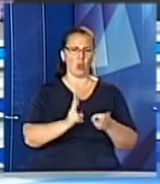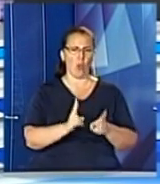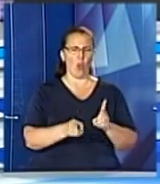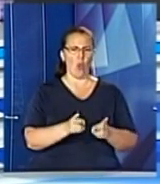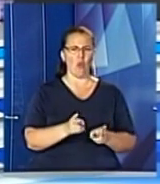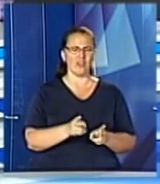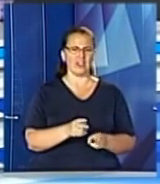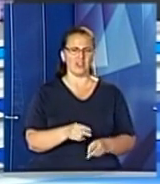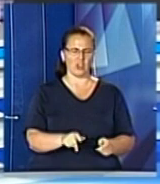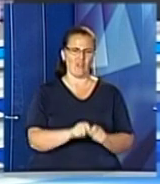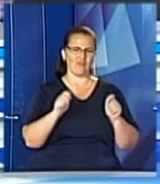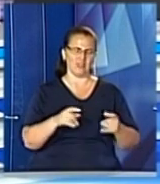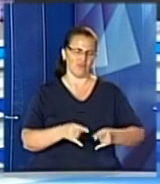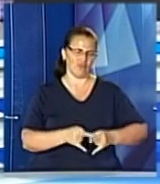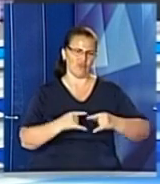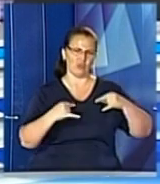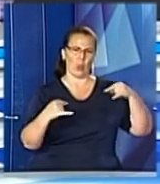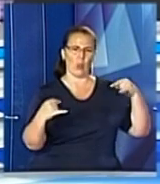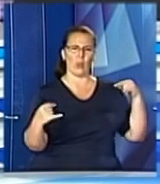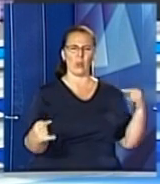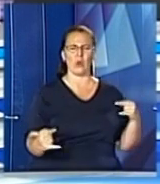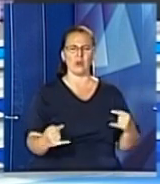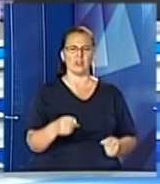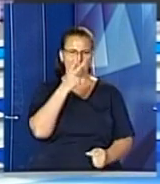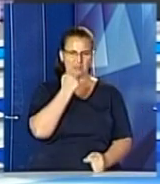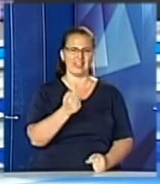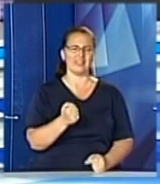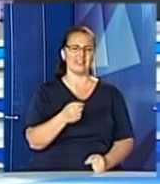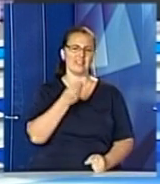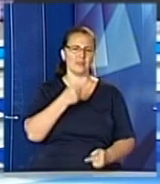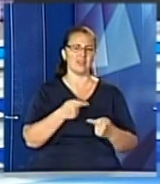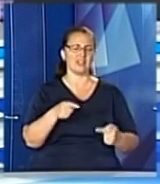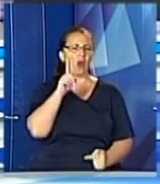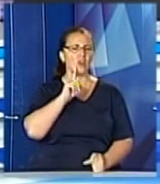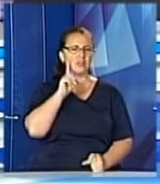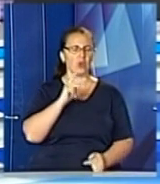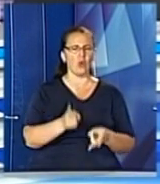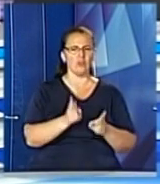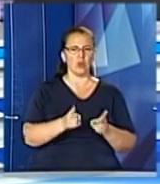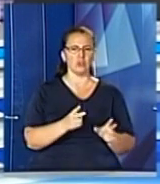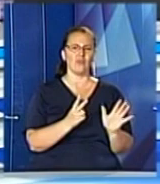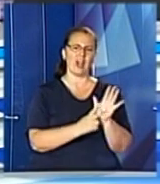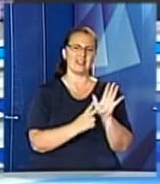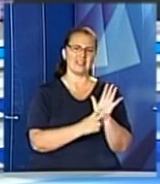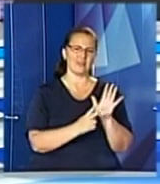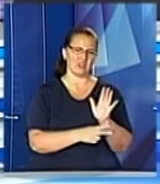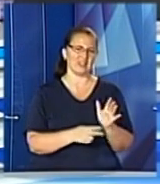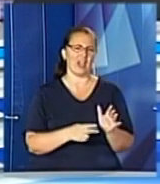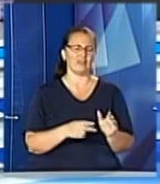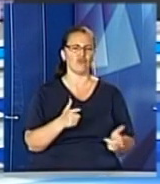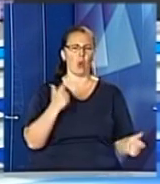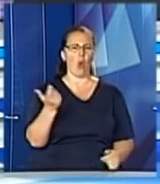найдовший в Україні стіл з традиційними стравами. Смаколики української кухні готували понад 70 господин із